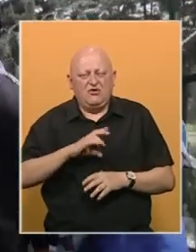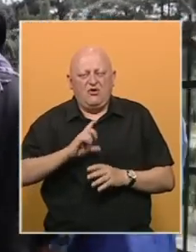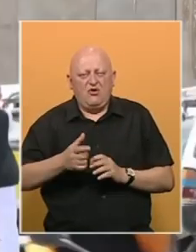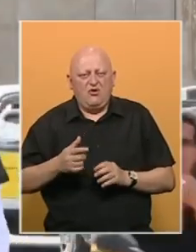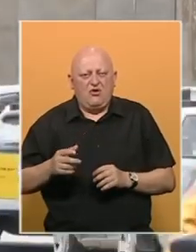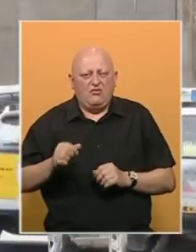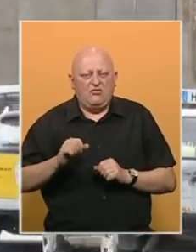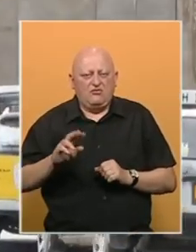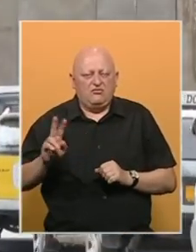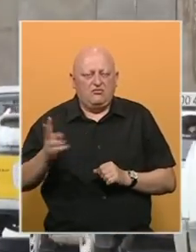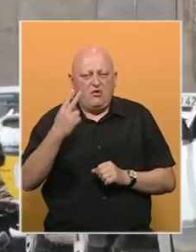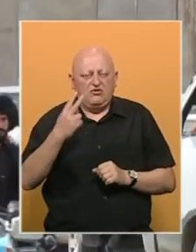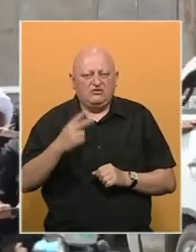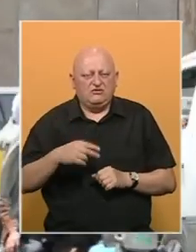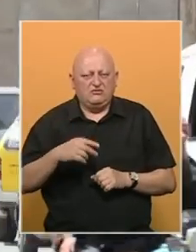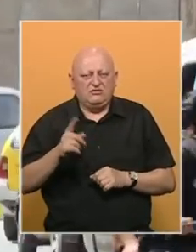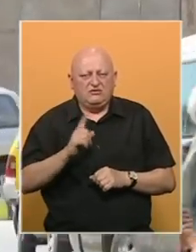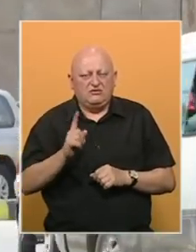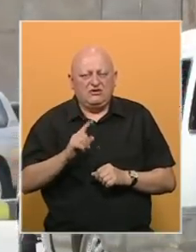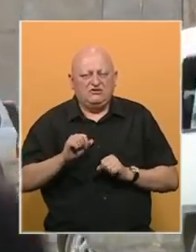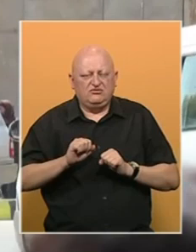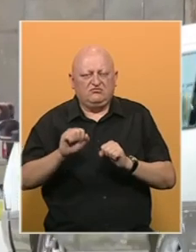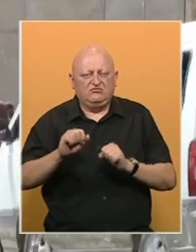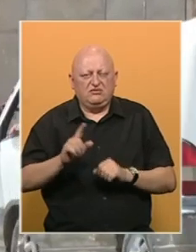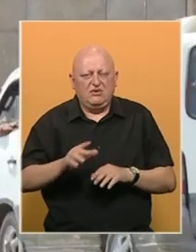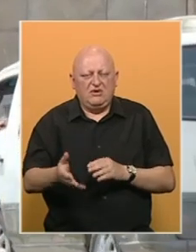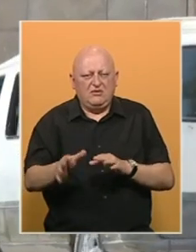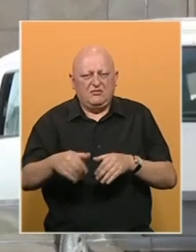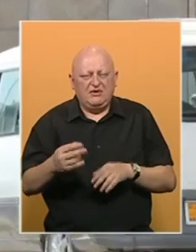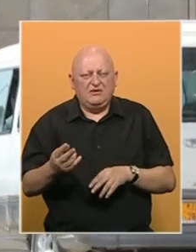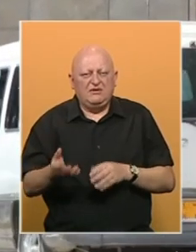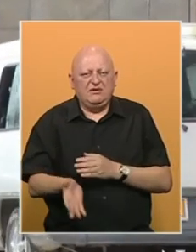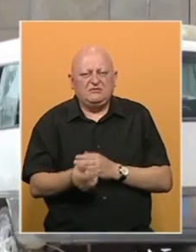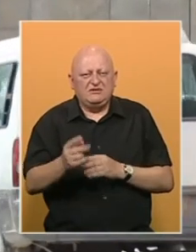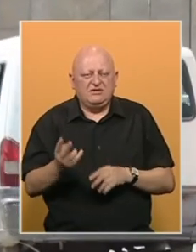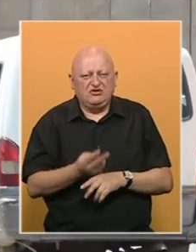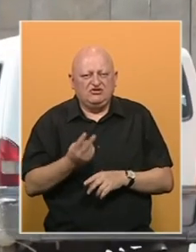odbio poziv. Njegova zemlja kaže neće prihvatiti izbjeglice iz te zemlje.